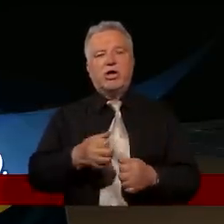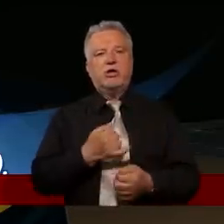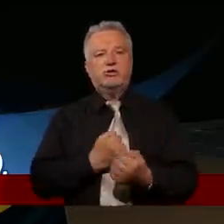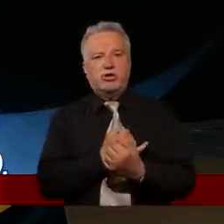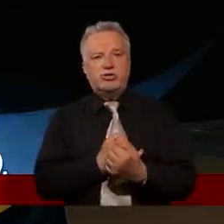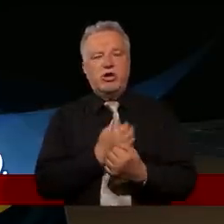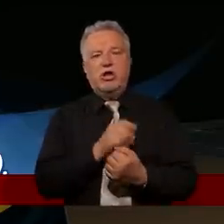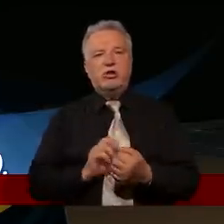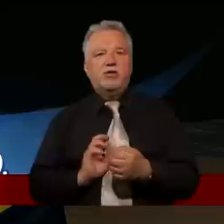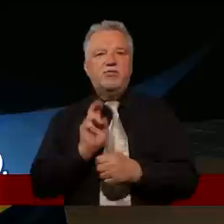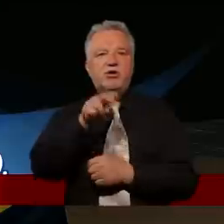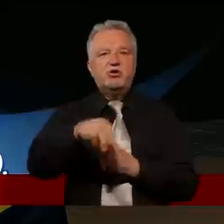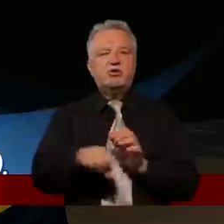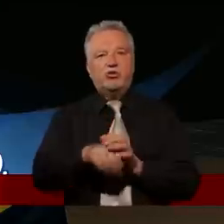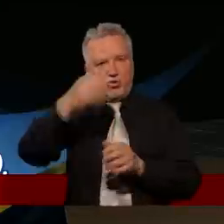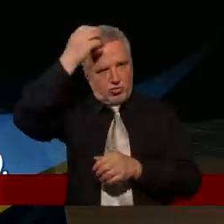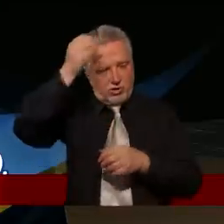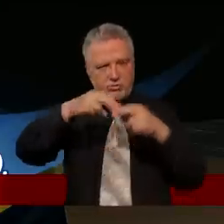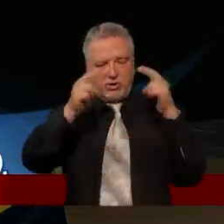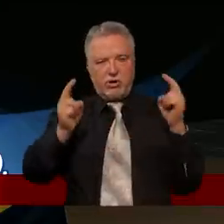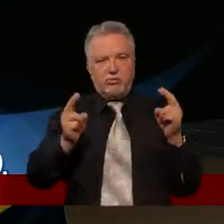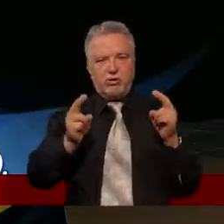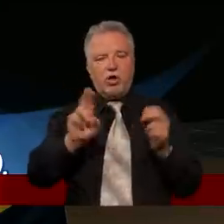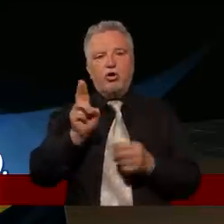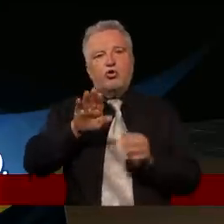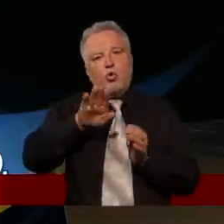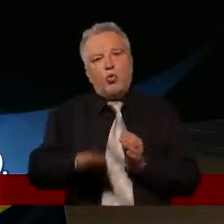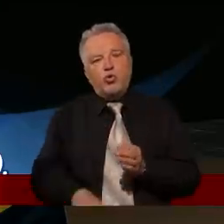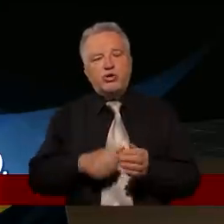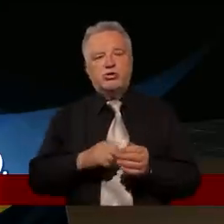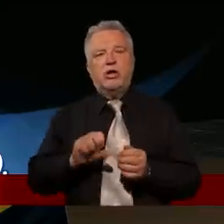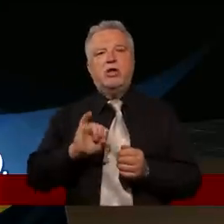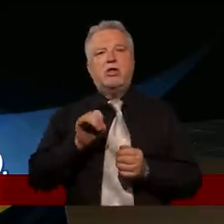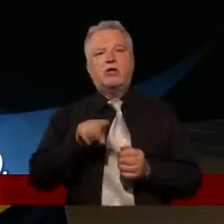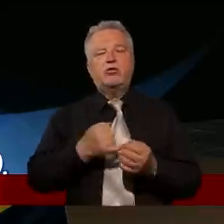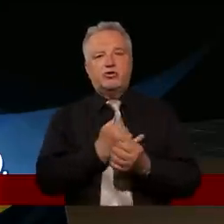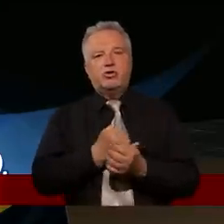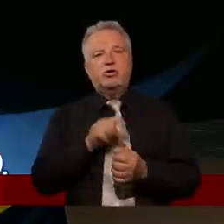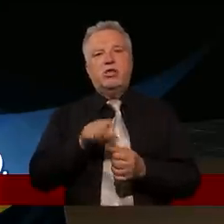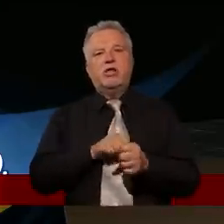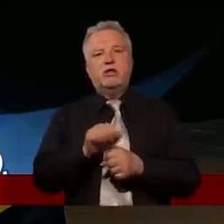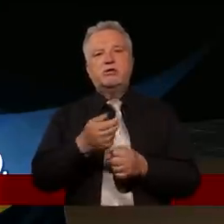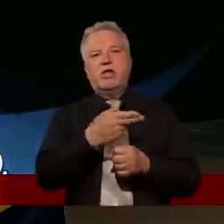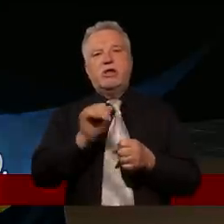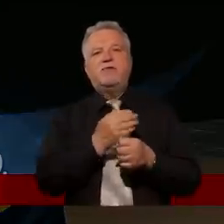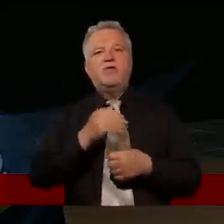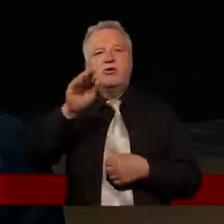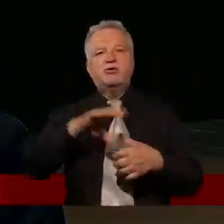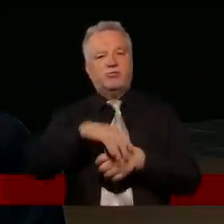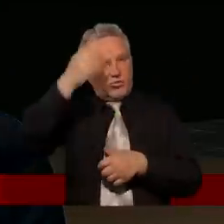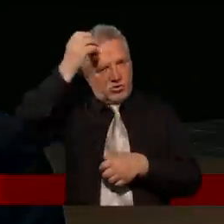wejdziecie do Królestwa Niebios. Kto się więc uniży jako to dziecię, ten jest największy w Królestwie Niebios?